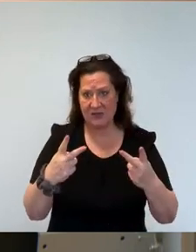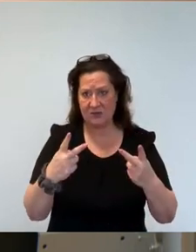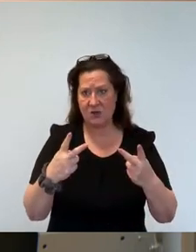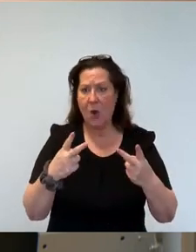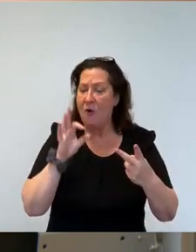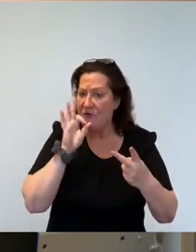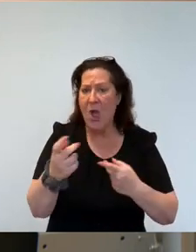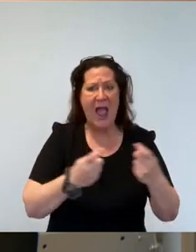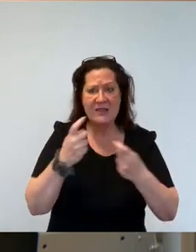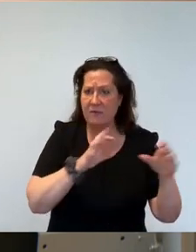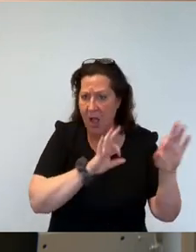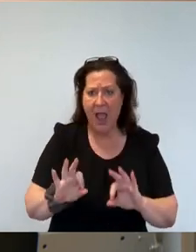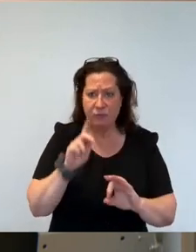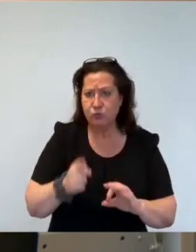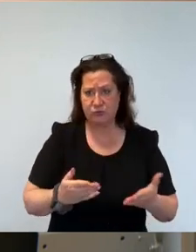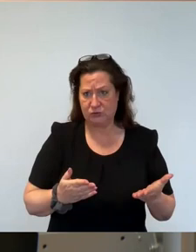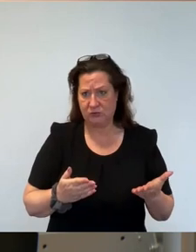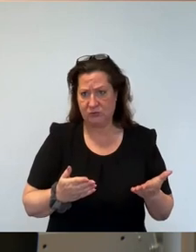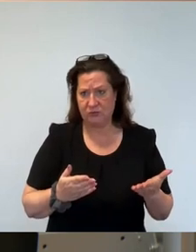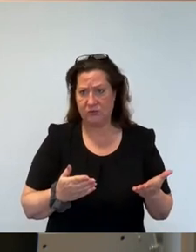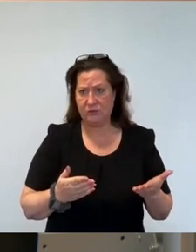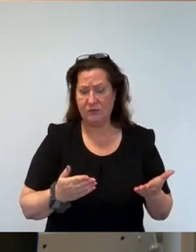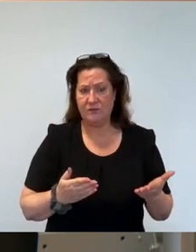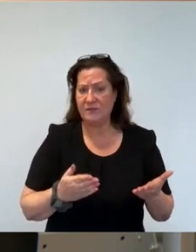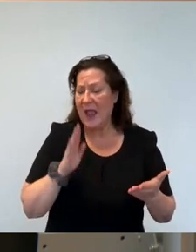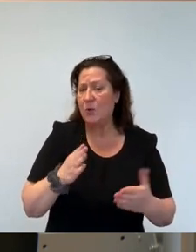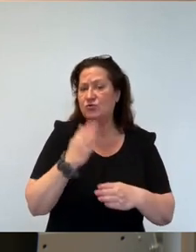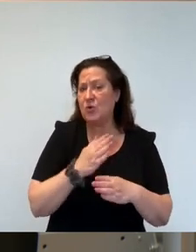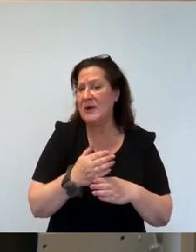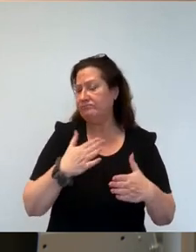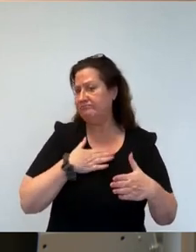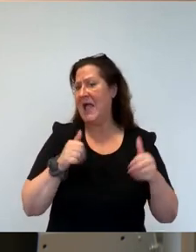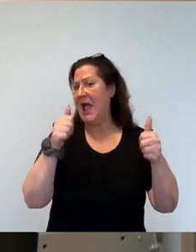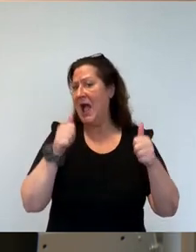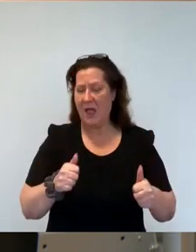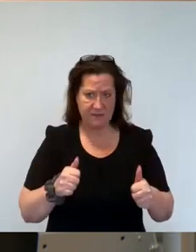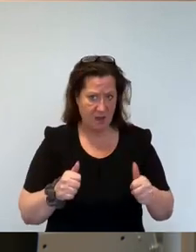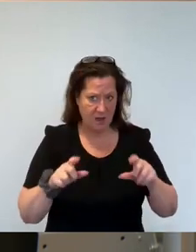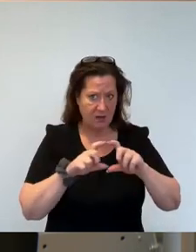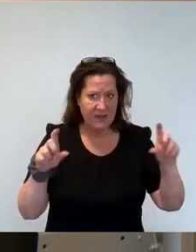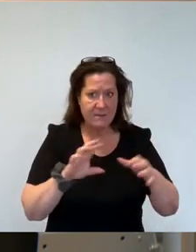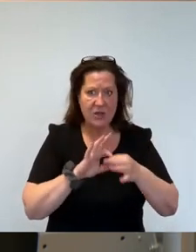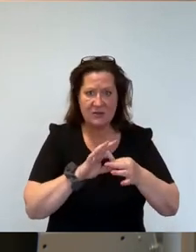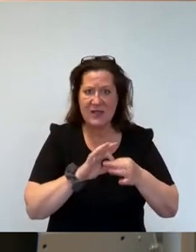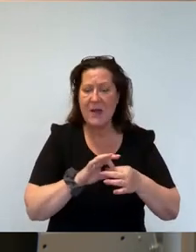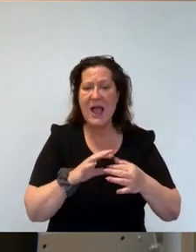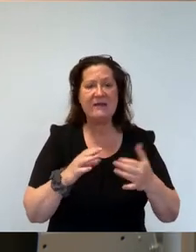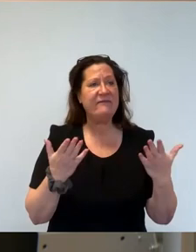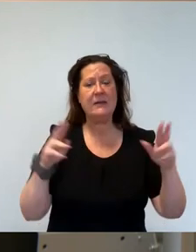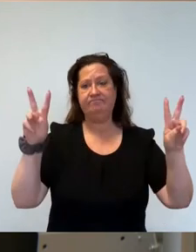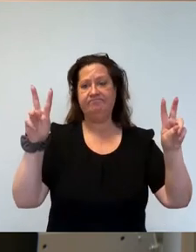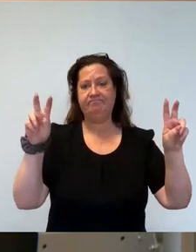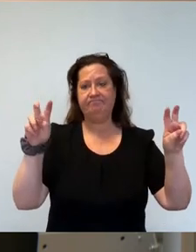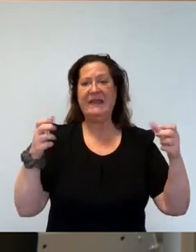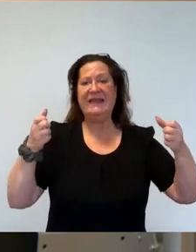einzuführen. Denn, und Sie haben sich ja mit unserem Antrag zum Thema sicherer Hafen befasst, haben wir schon